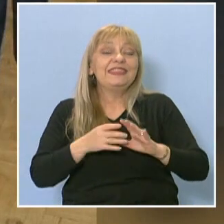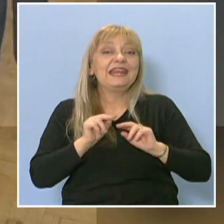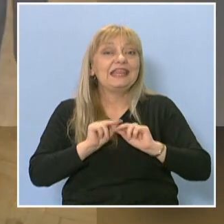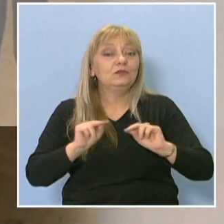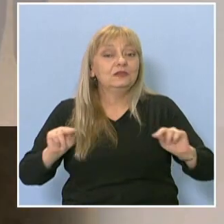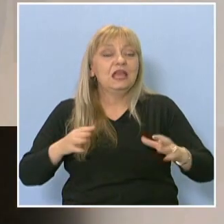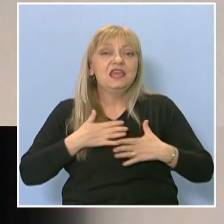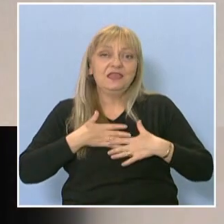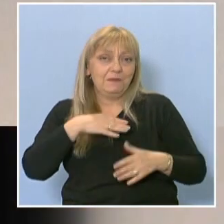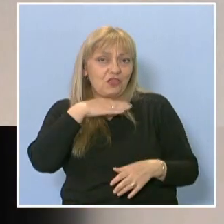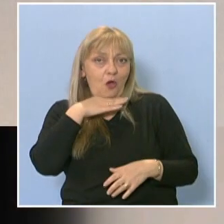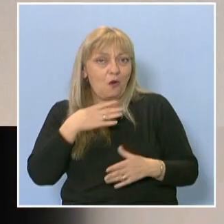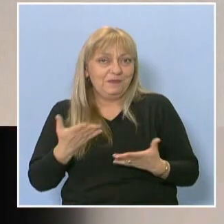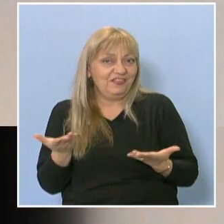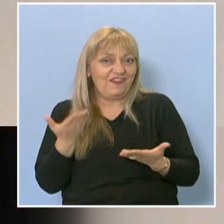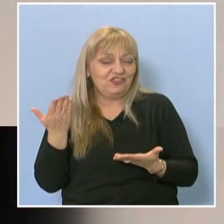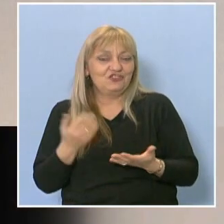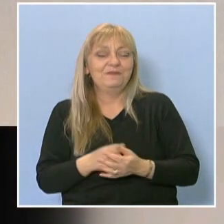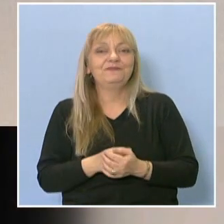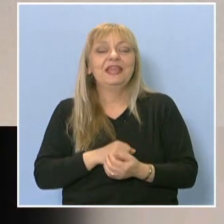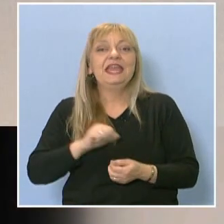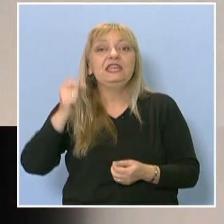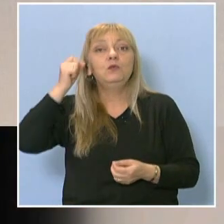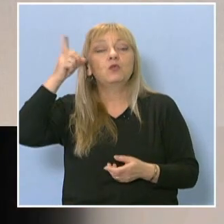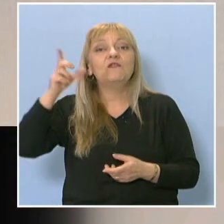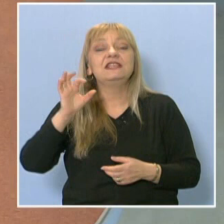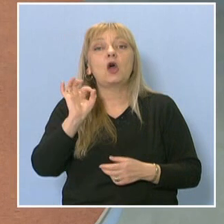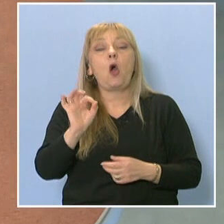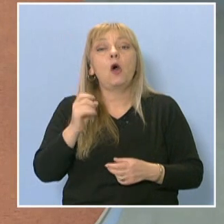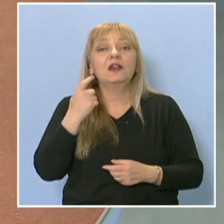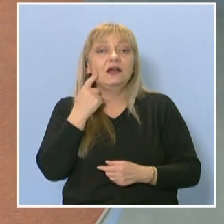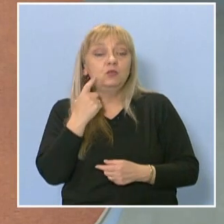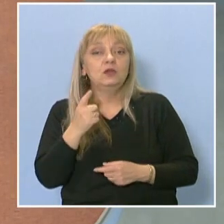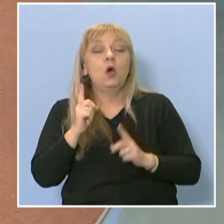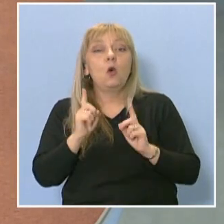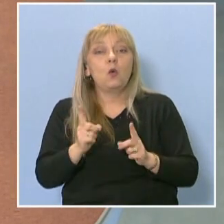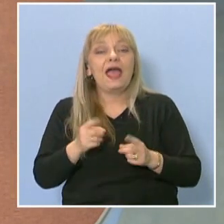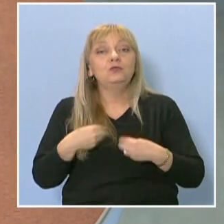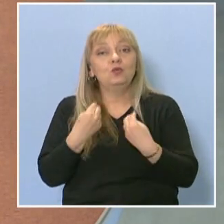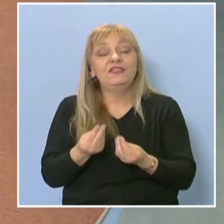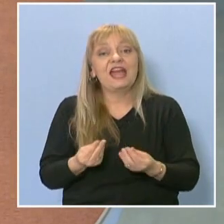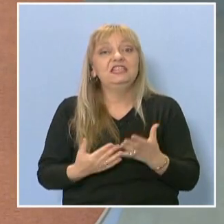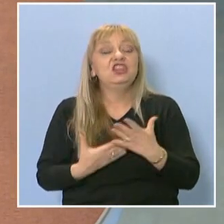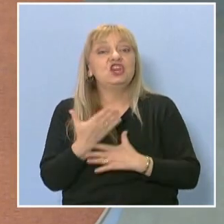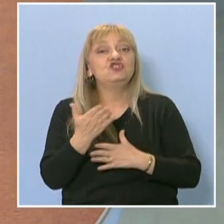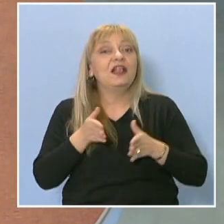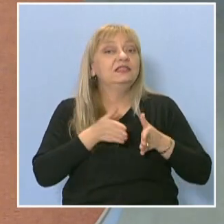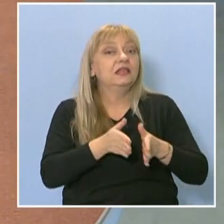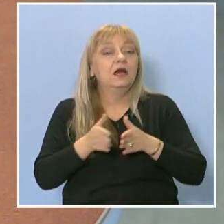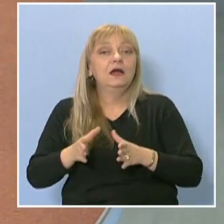имате опит. Да. И професор Олга Борисова, която им даде началните насоки за